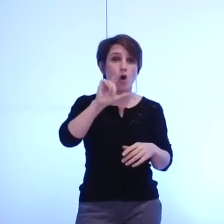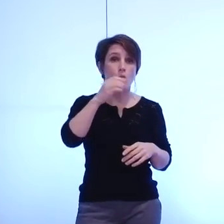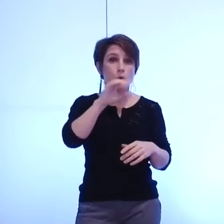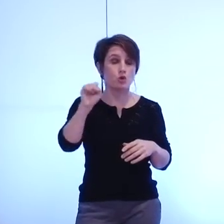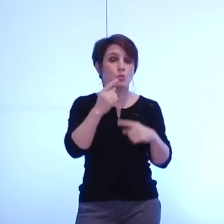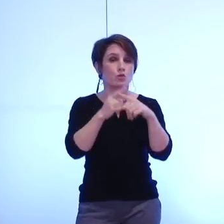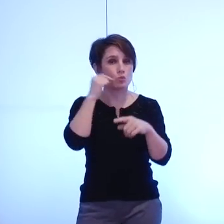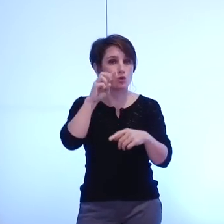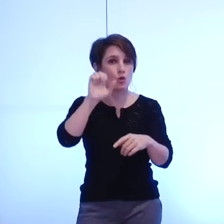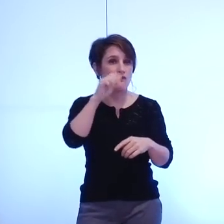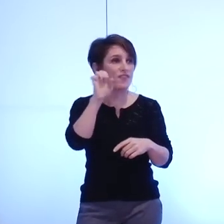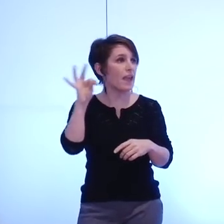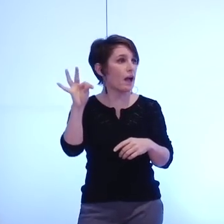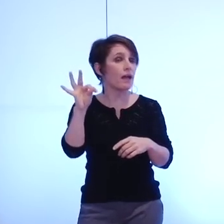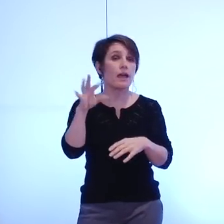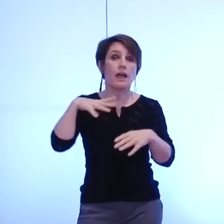qui s'abstient